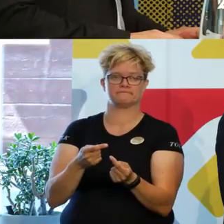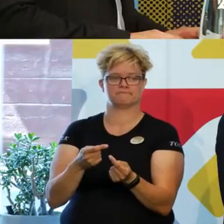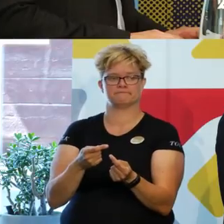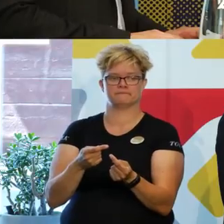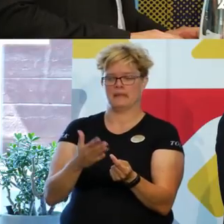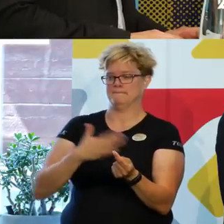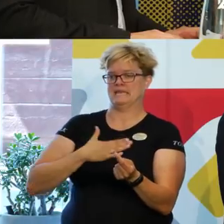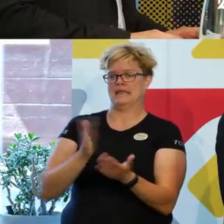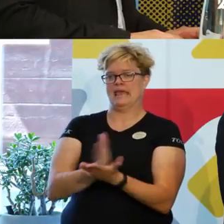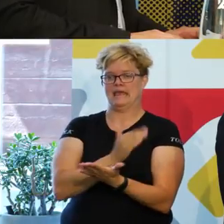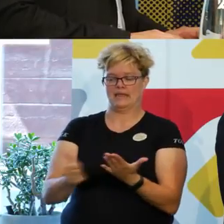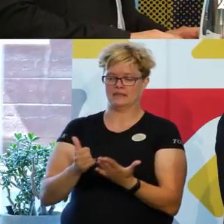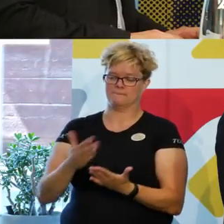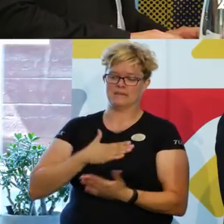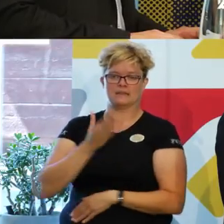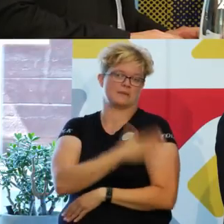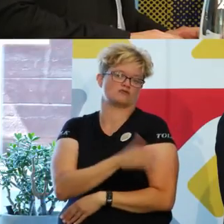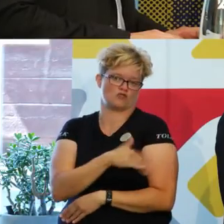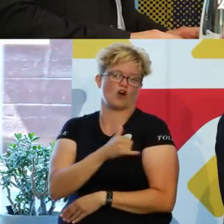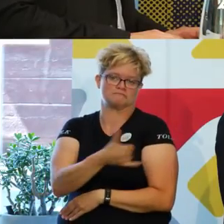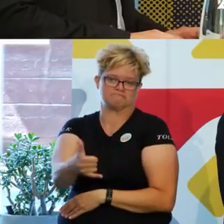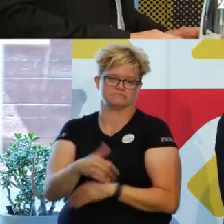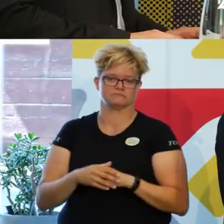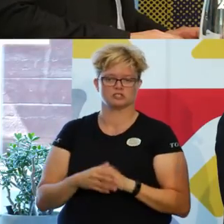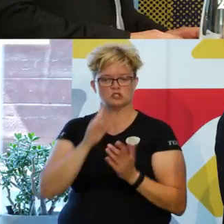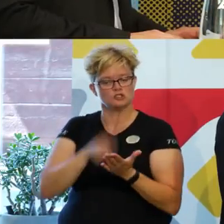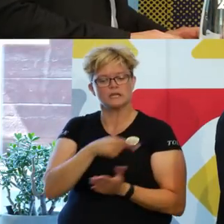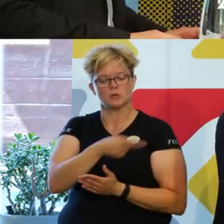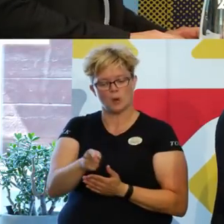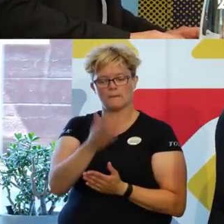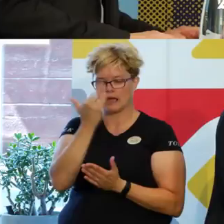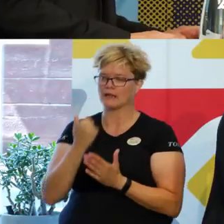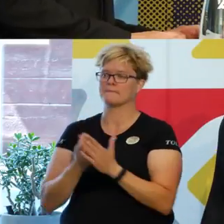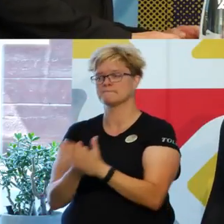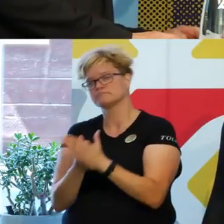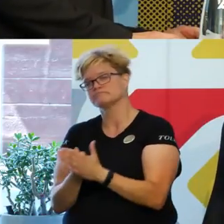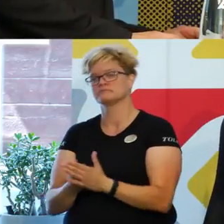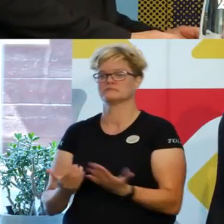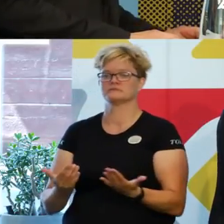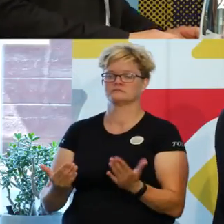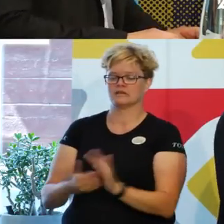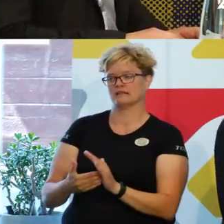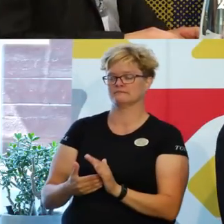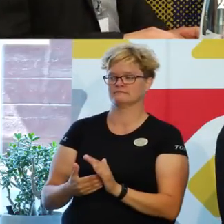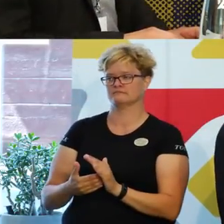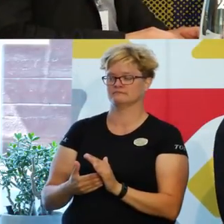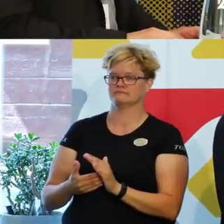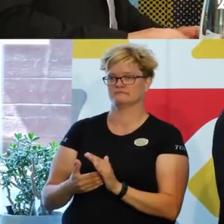då min enhet eller den personalen. För att sen de ska kunna vara motorer, eller motor